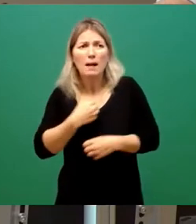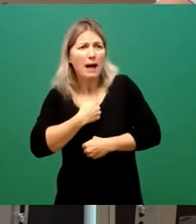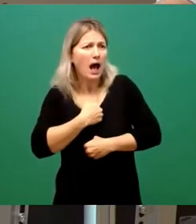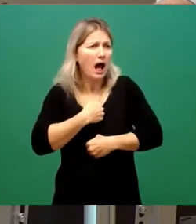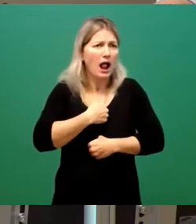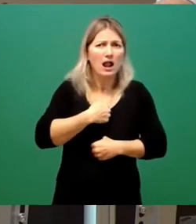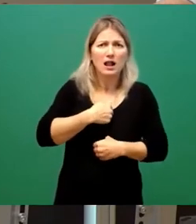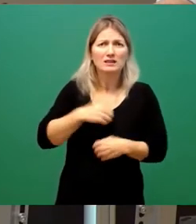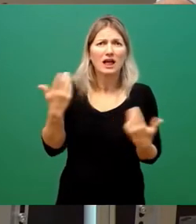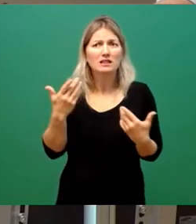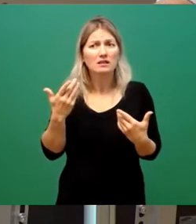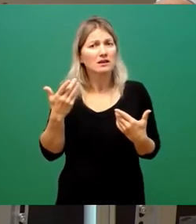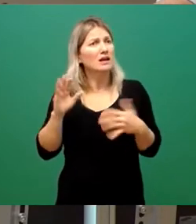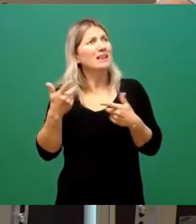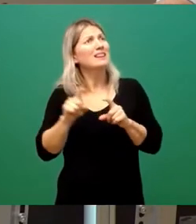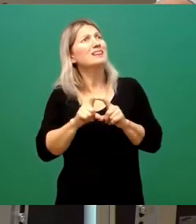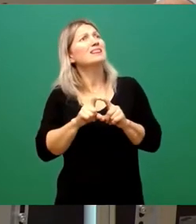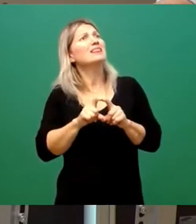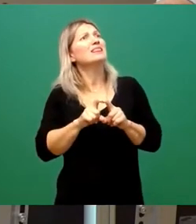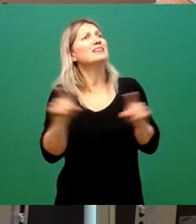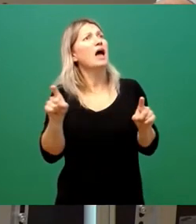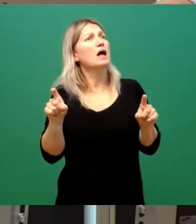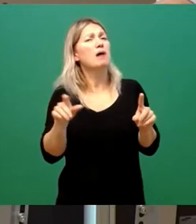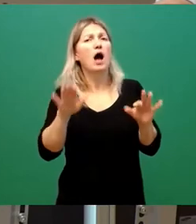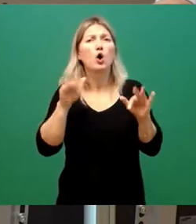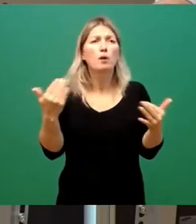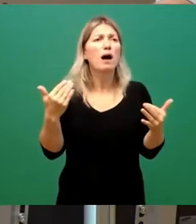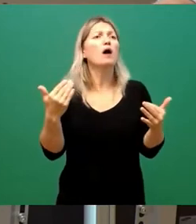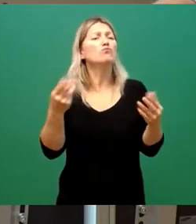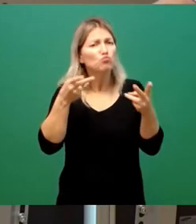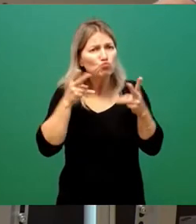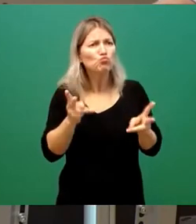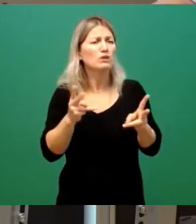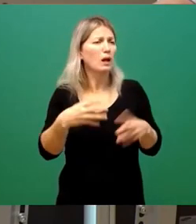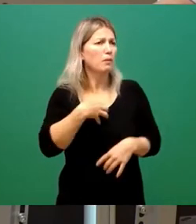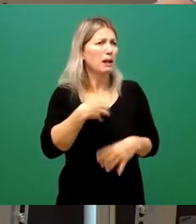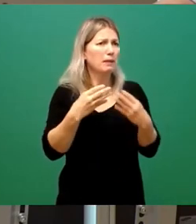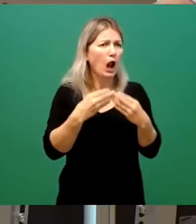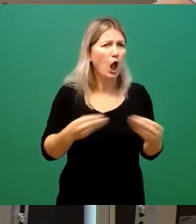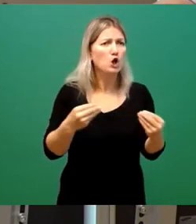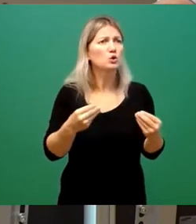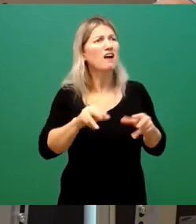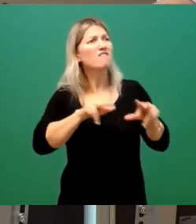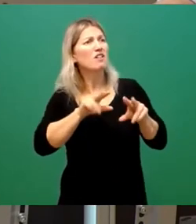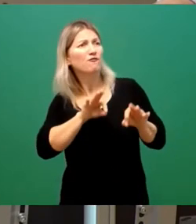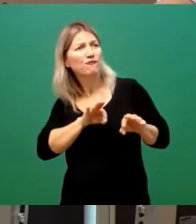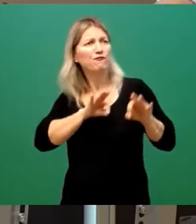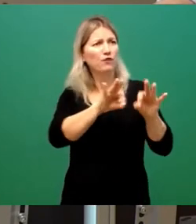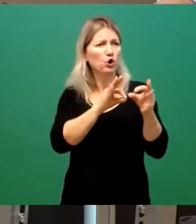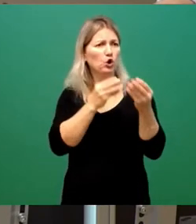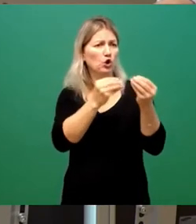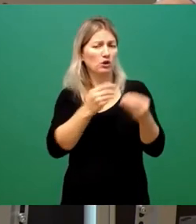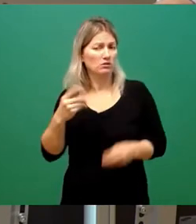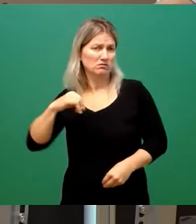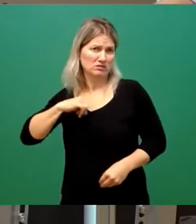geht es in keiner Weise, in keiner Weise darum, irgendwas für diese Verwaltung zu erreichen, irgendwas besser zu